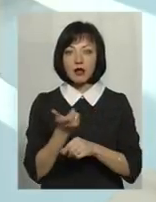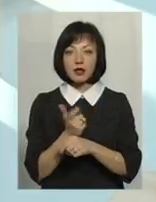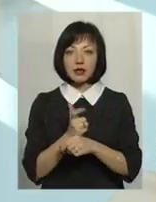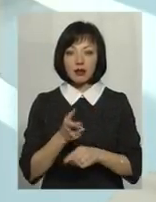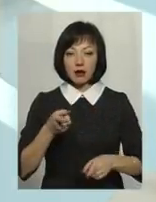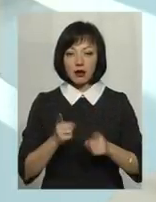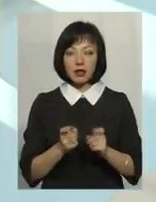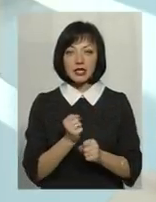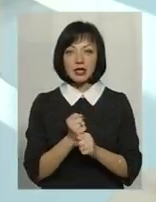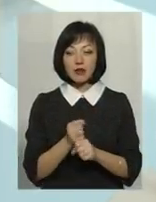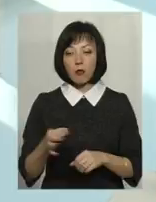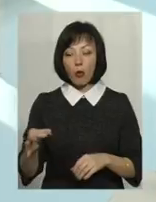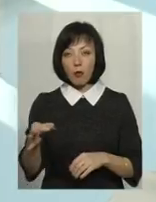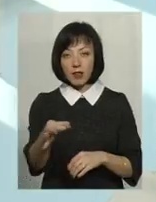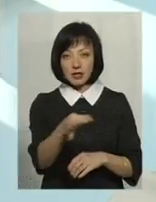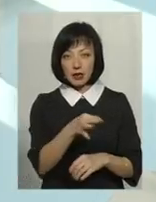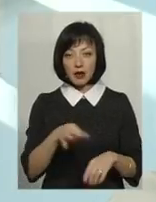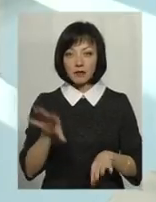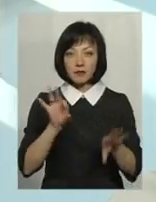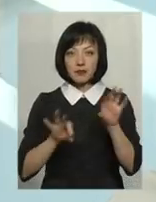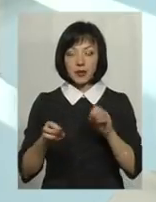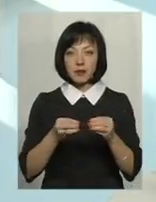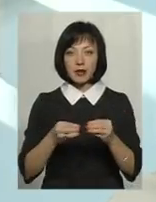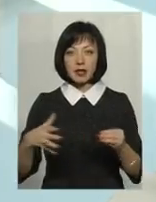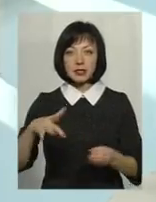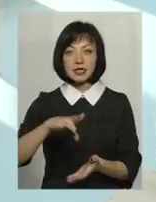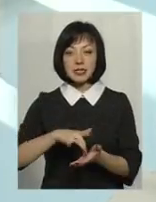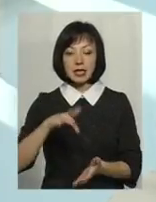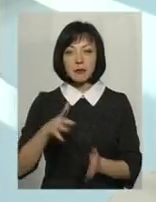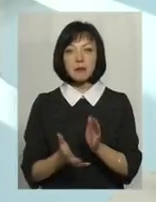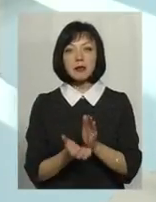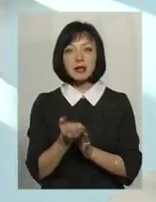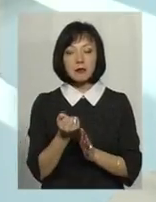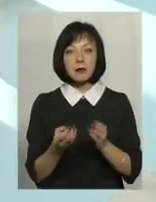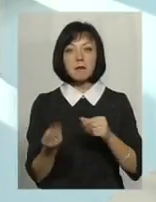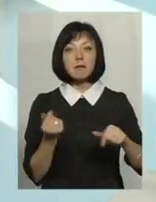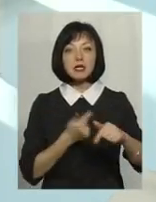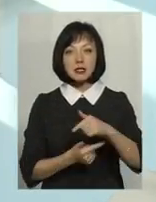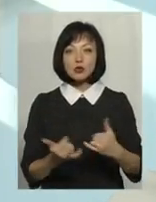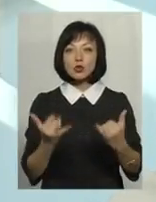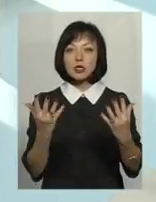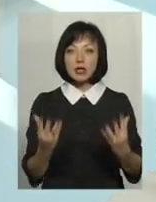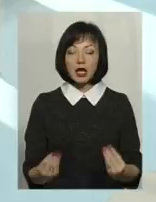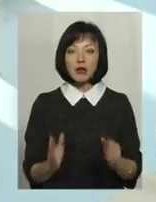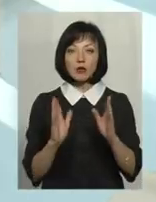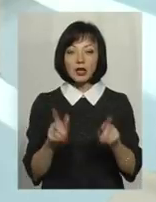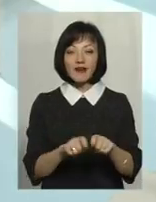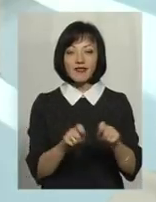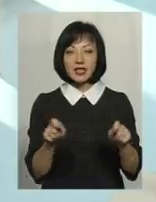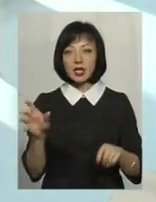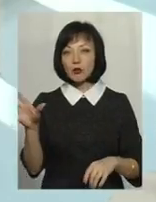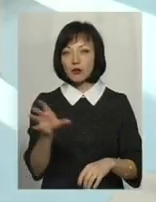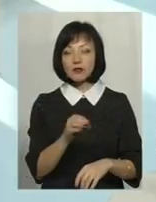знаходяться по областях. І таких 15 центрів підтримки бізнесу на сьогоднішній день буде відкрито по Україні.